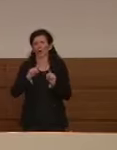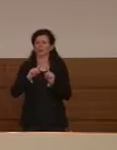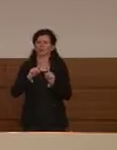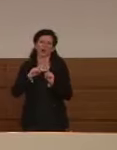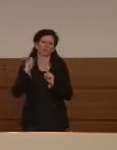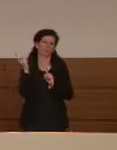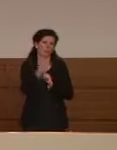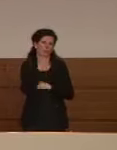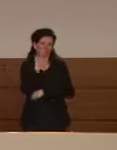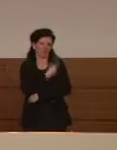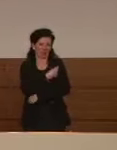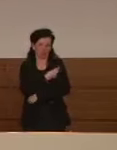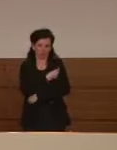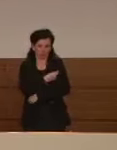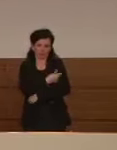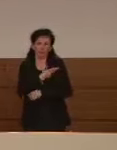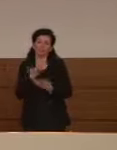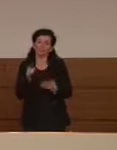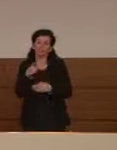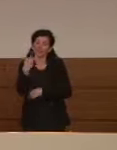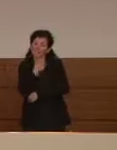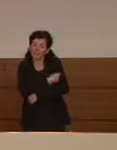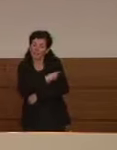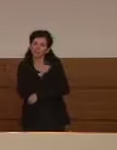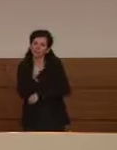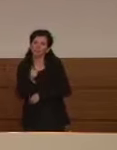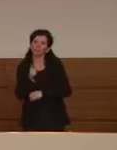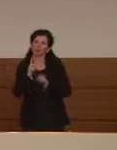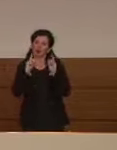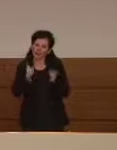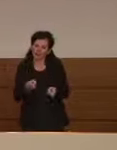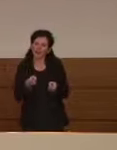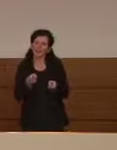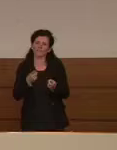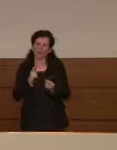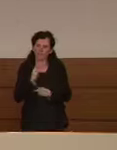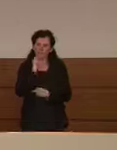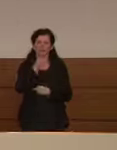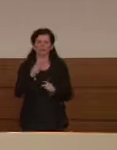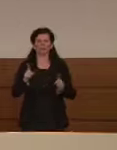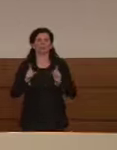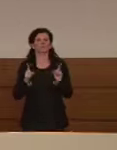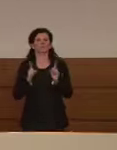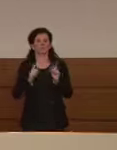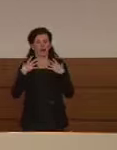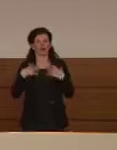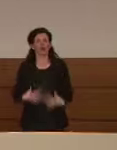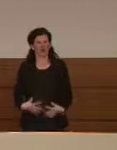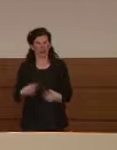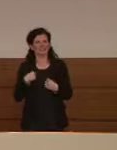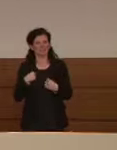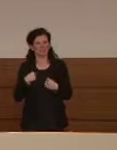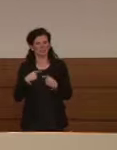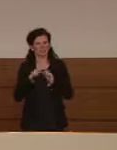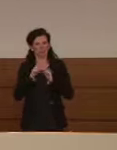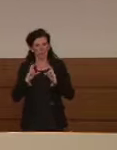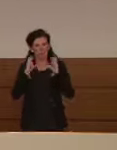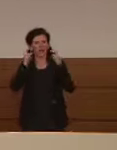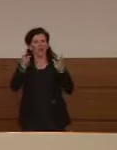siano in grado di evocare le giuste risposte immunitarie e che queste risposte siano